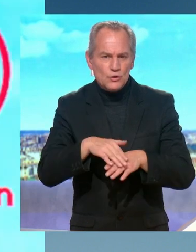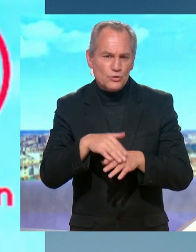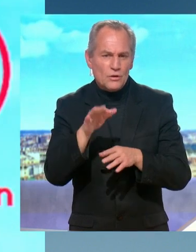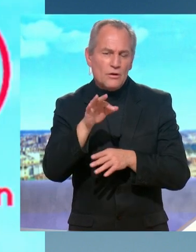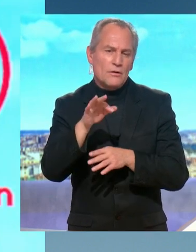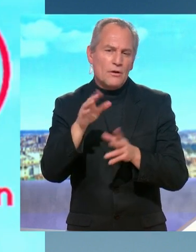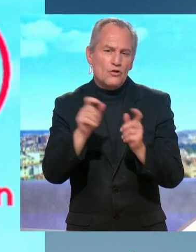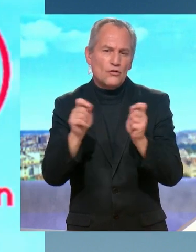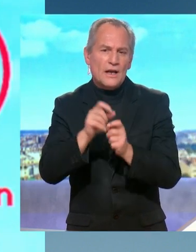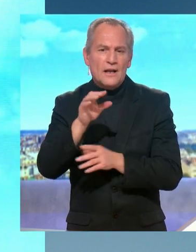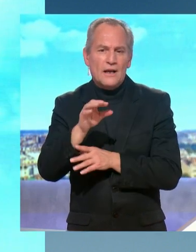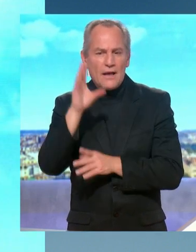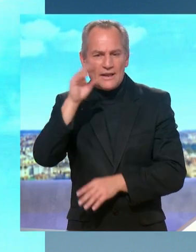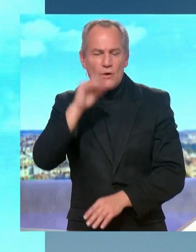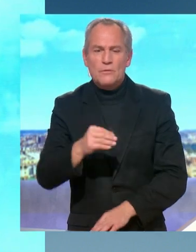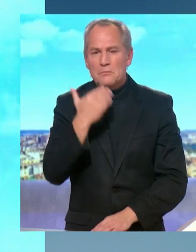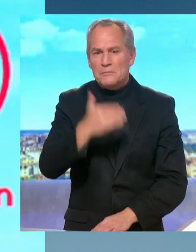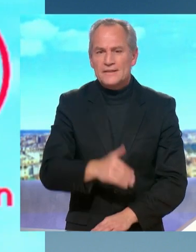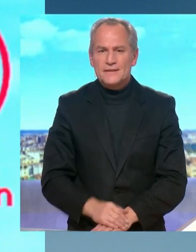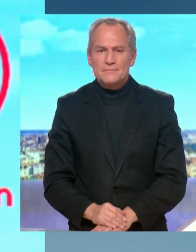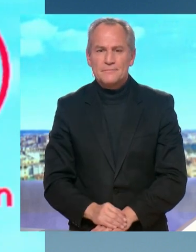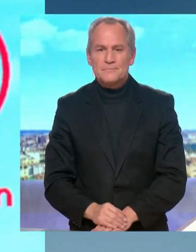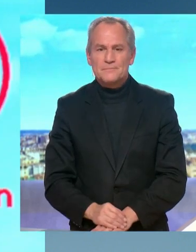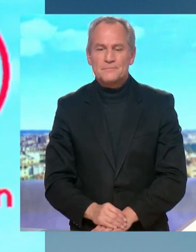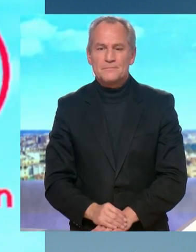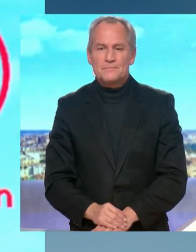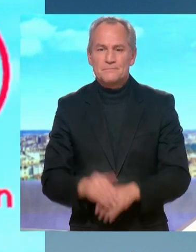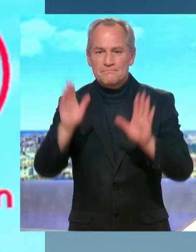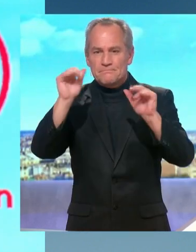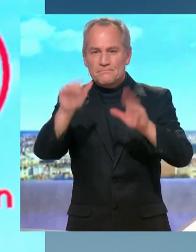moi je suis en général joignable merci beaucoup à vous c mis à l'intérieur j'espère merci merci à vous